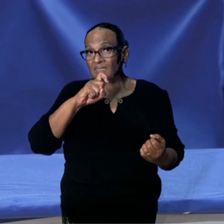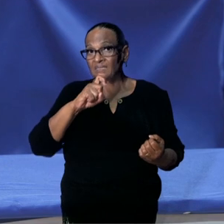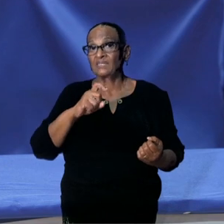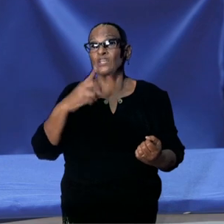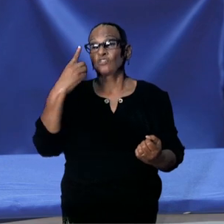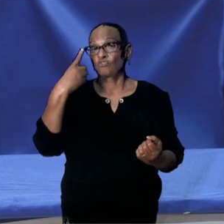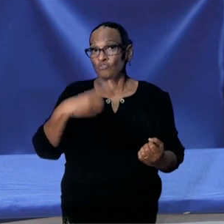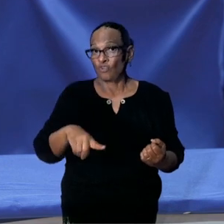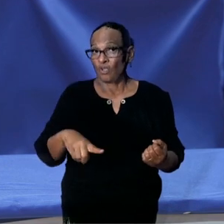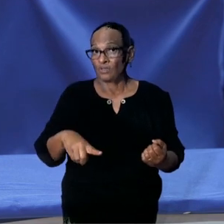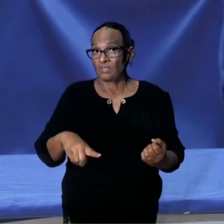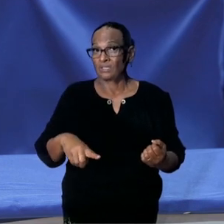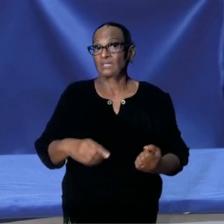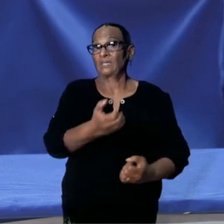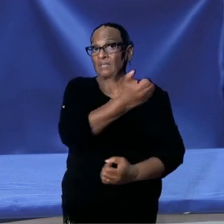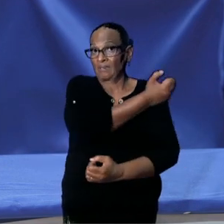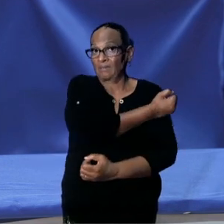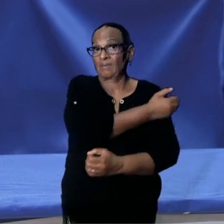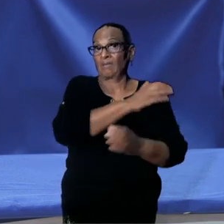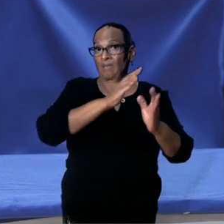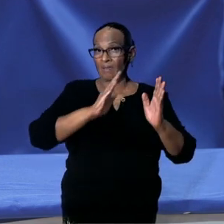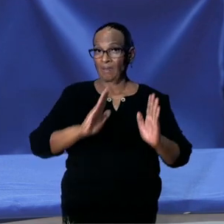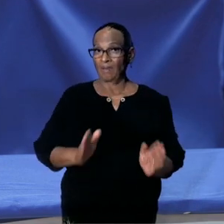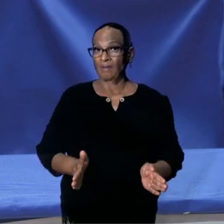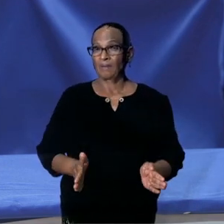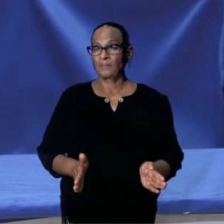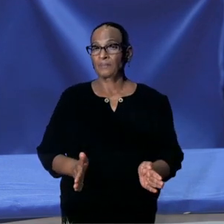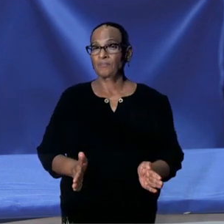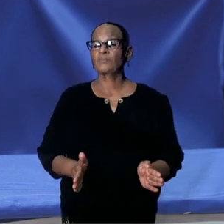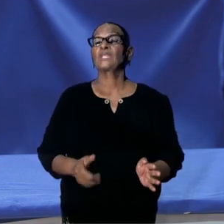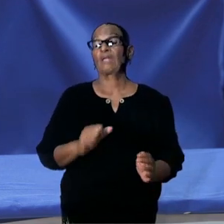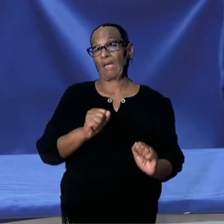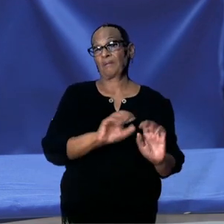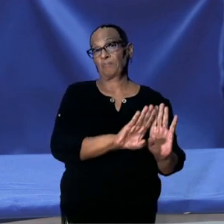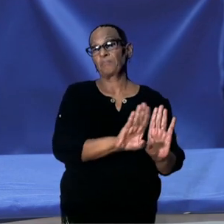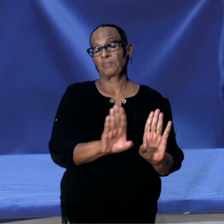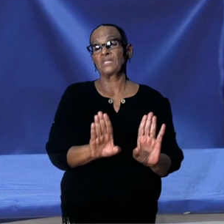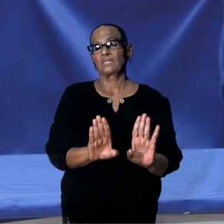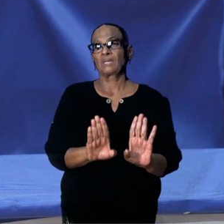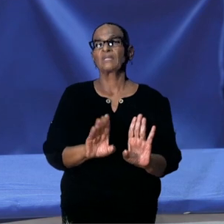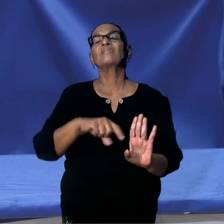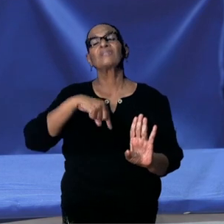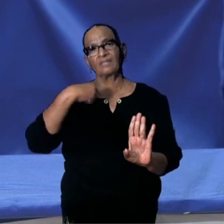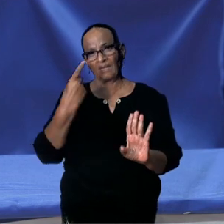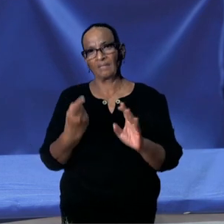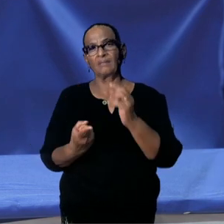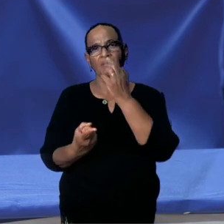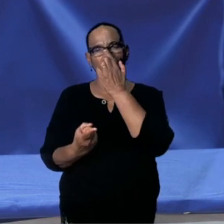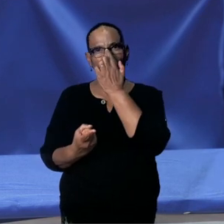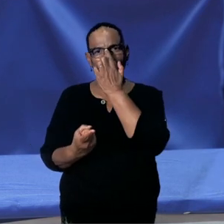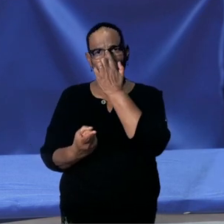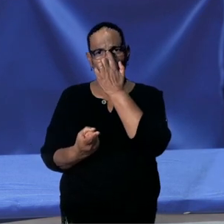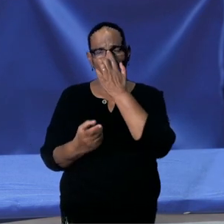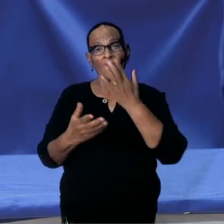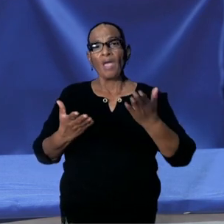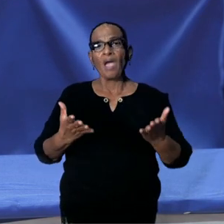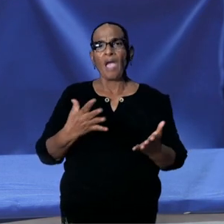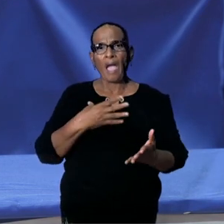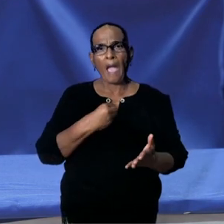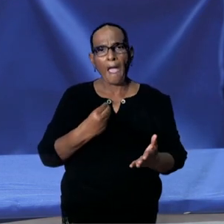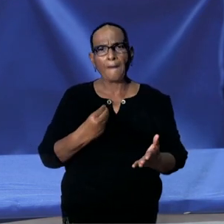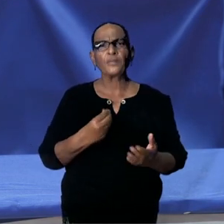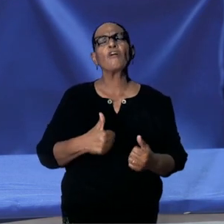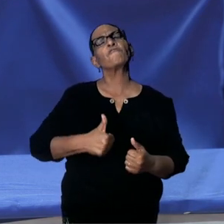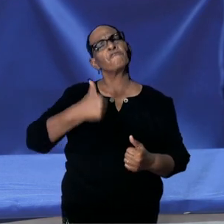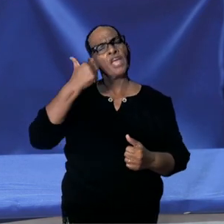duizend mensen gevaccineerd te hebben, meer dan zeshonderd mensen kan beschermen, dan heb je heel